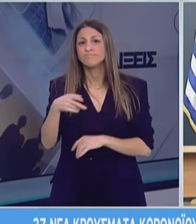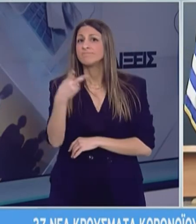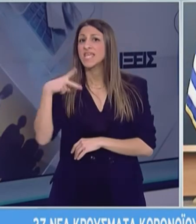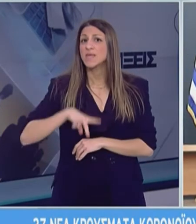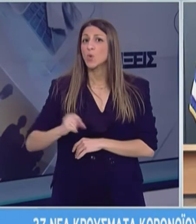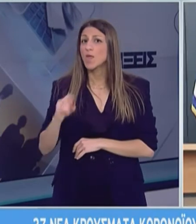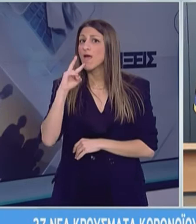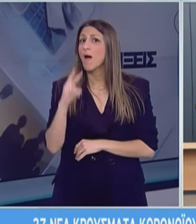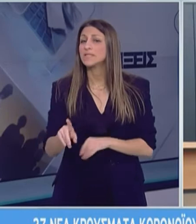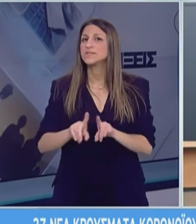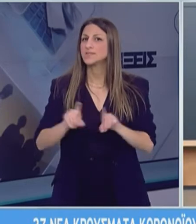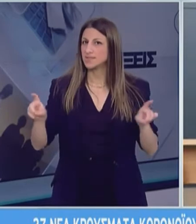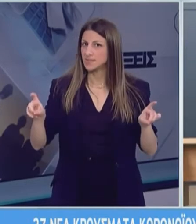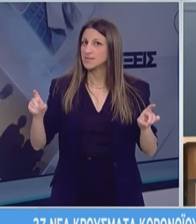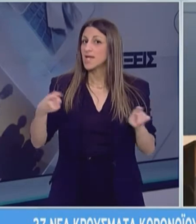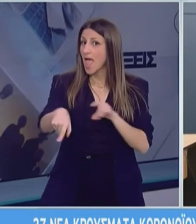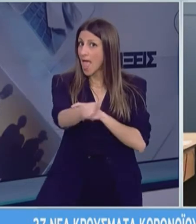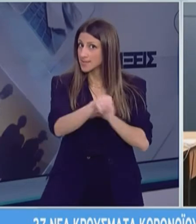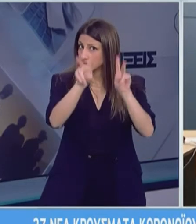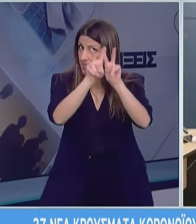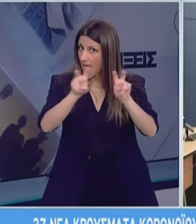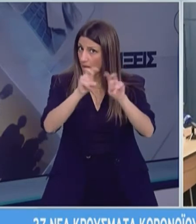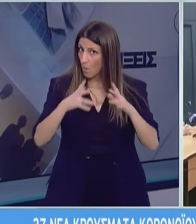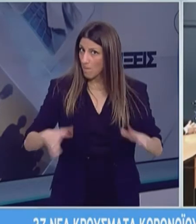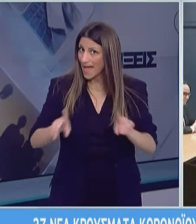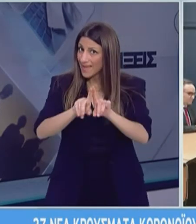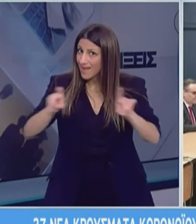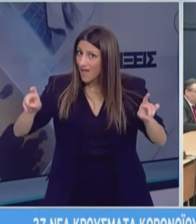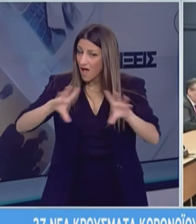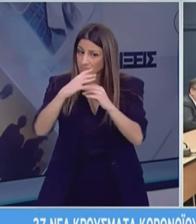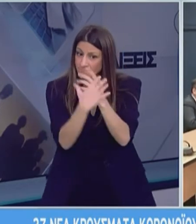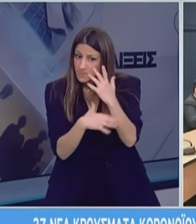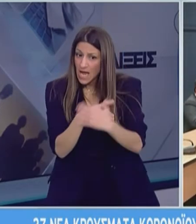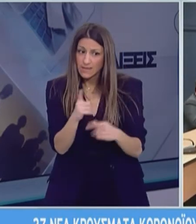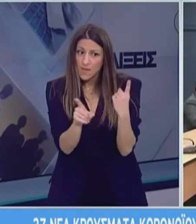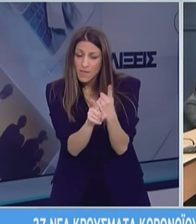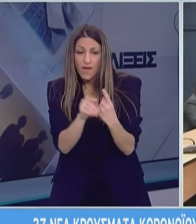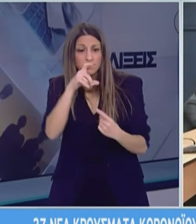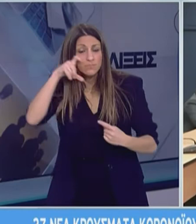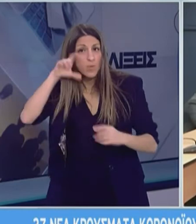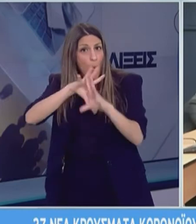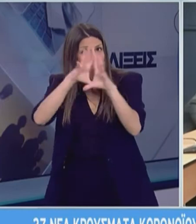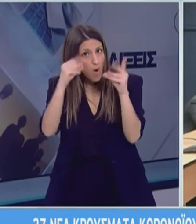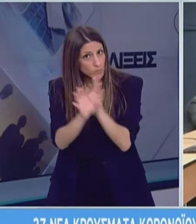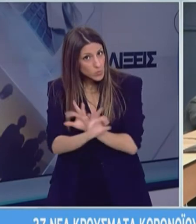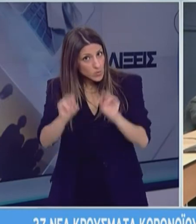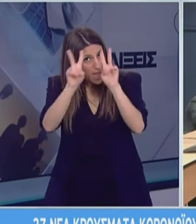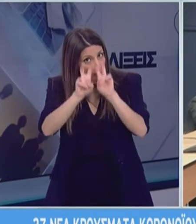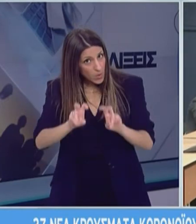Υγείας? Γενικότερα έχει γίνει έλεγχος των προστατευτικών υλικών. Πότε θα μοιραστούν προστατευτικά υλικά στους ιδιώτες γιατρούς?